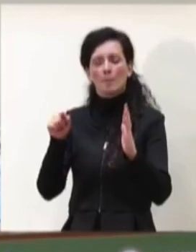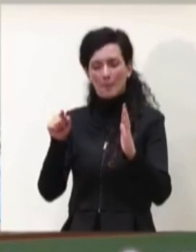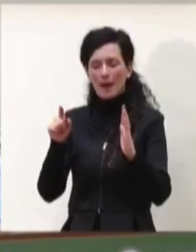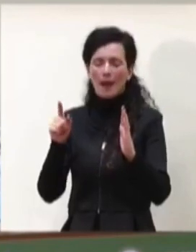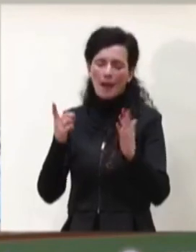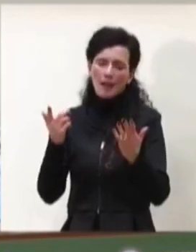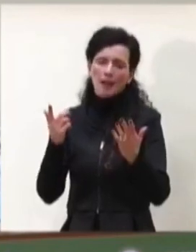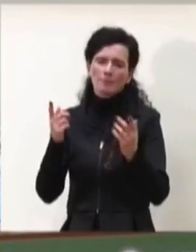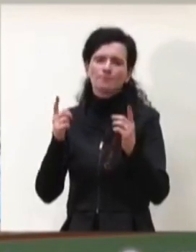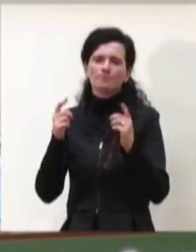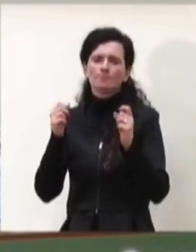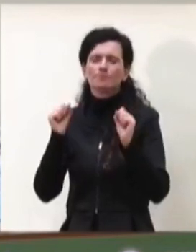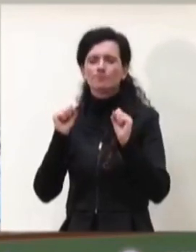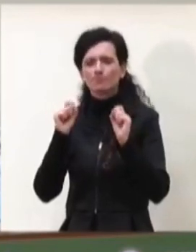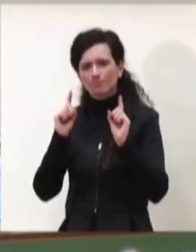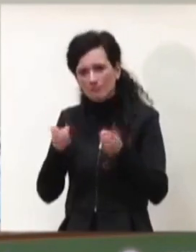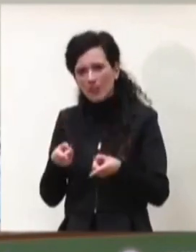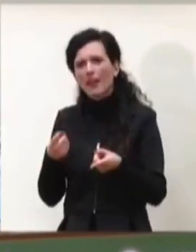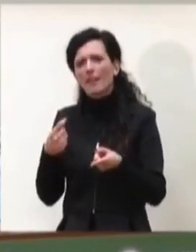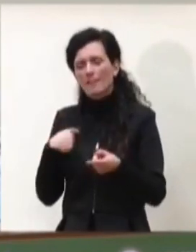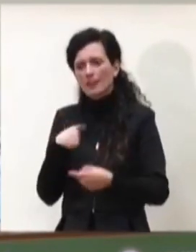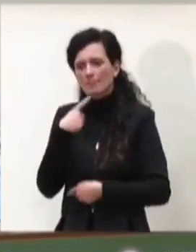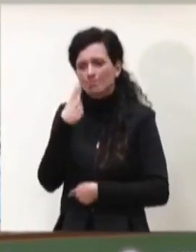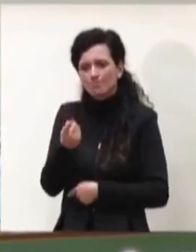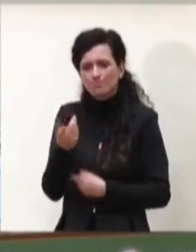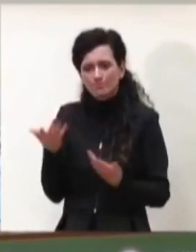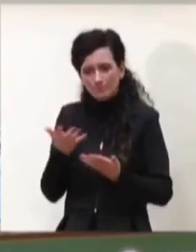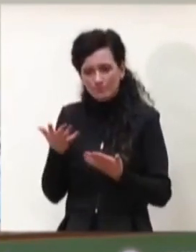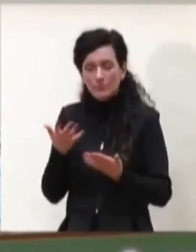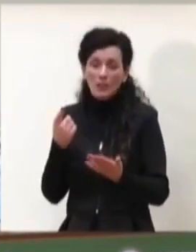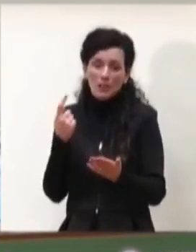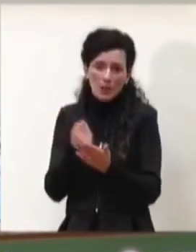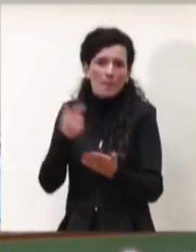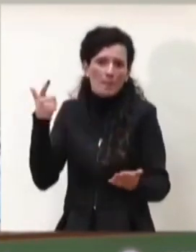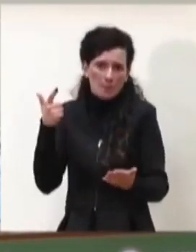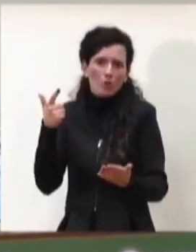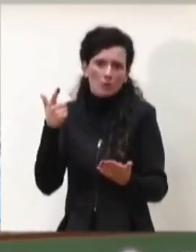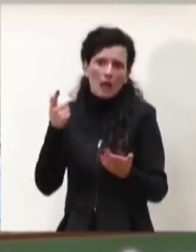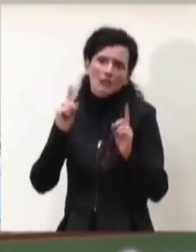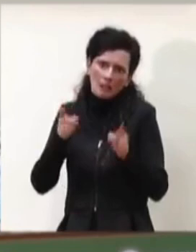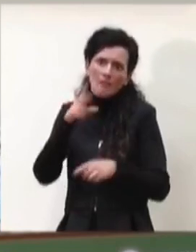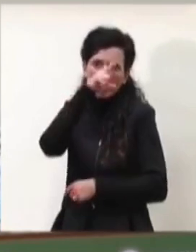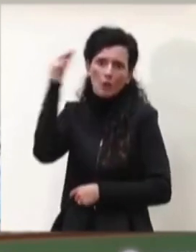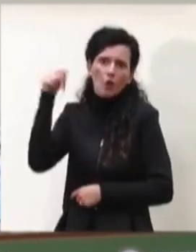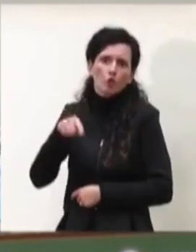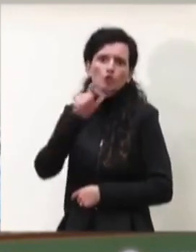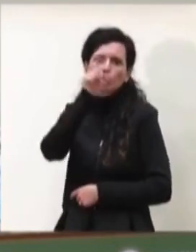oggettivamente sottolineato altrettanto obiettivamente riconosciuto